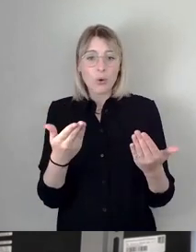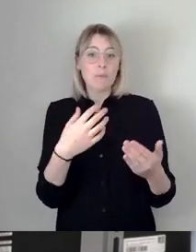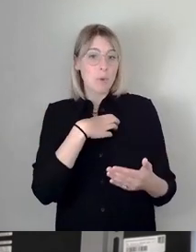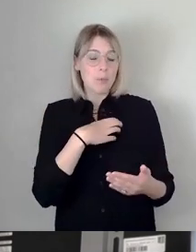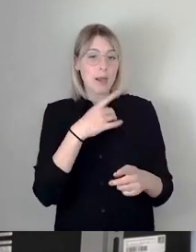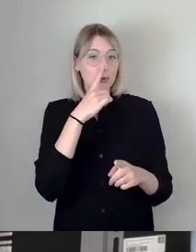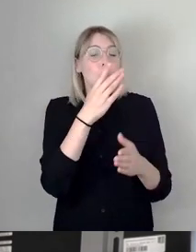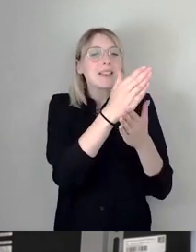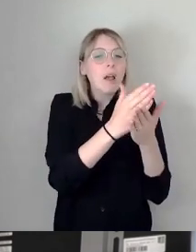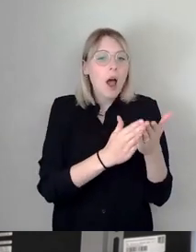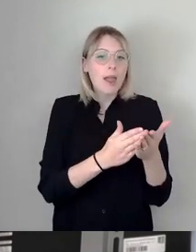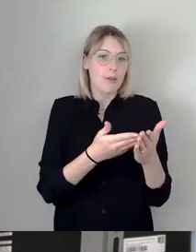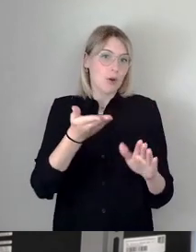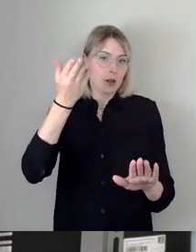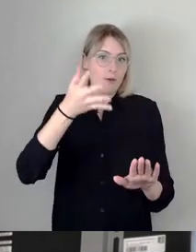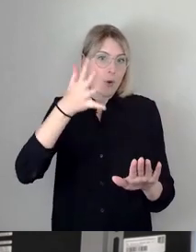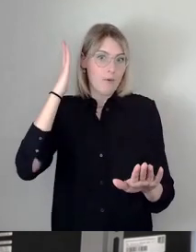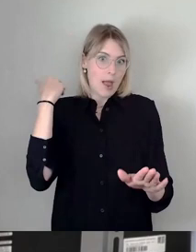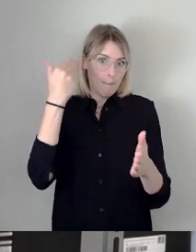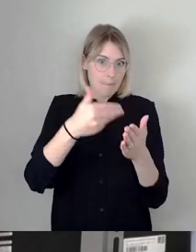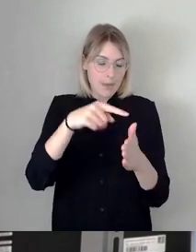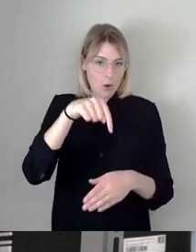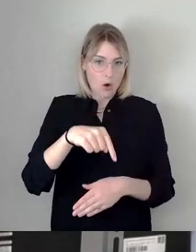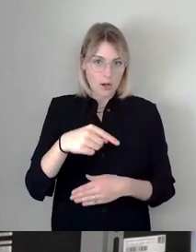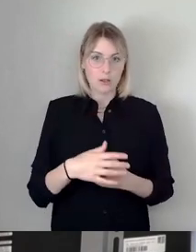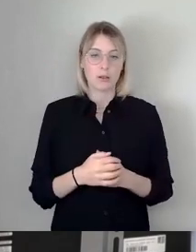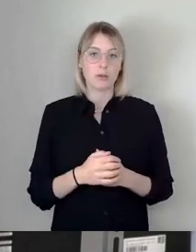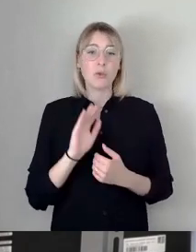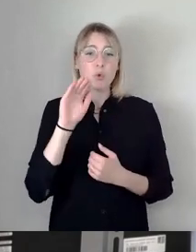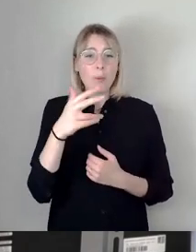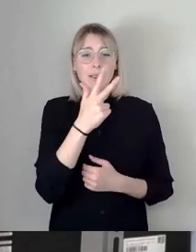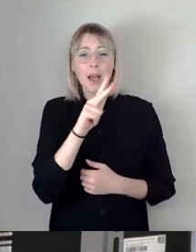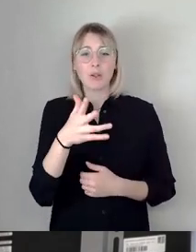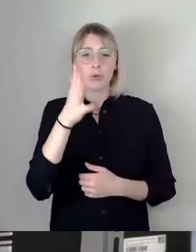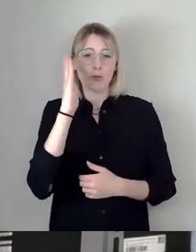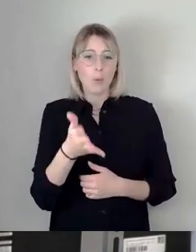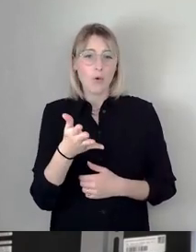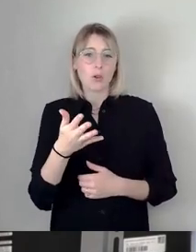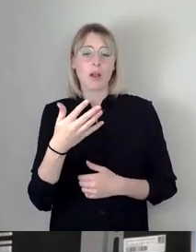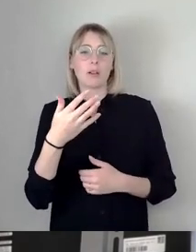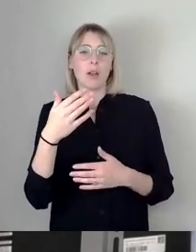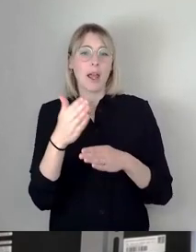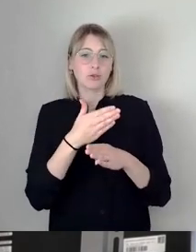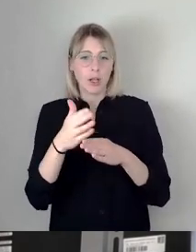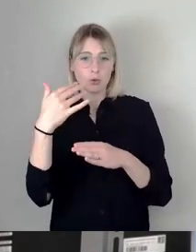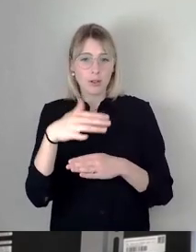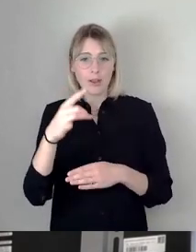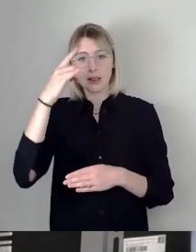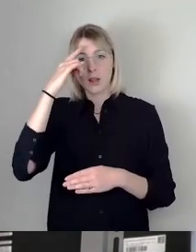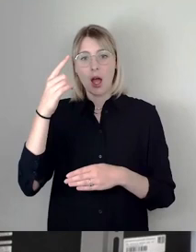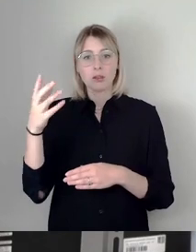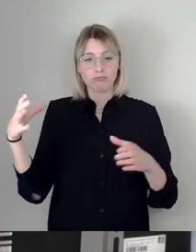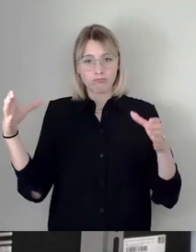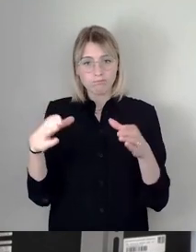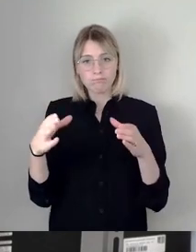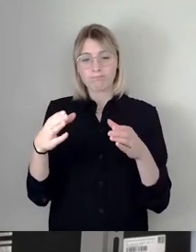Jahre. Hinter den über 3.500 Entscheidungen, die der Rat getroffen hat, verstecken sich